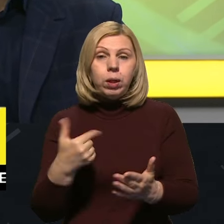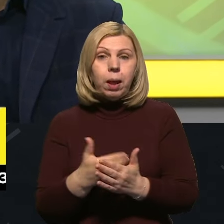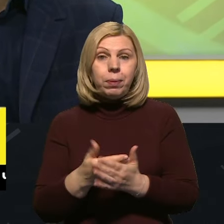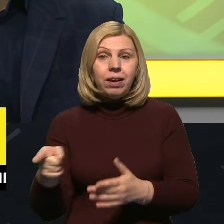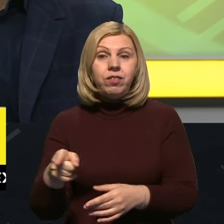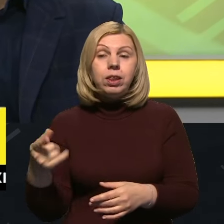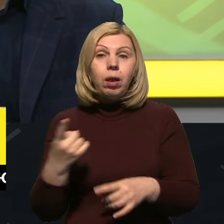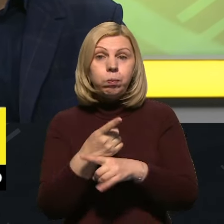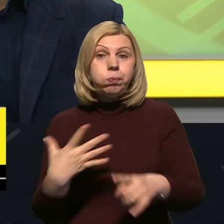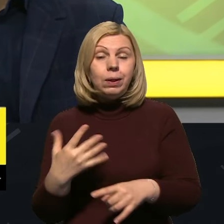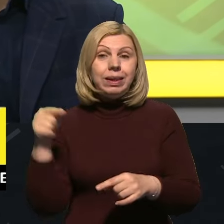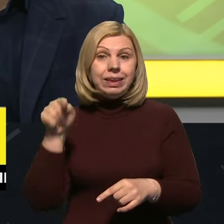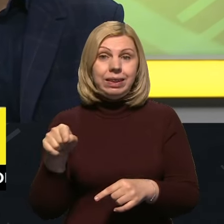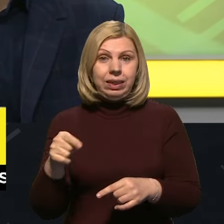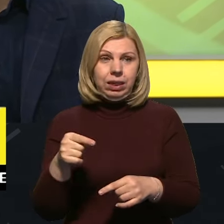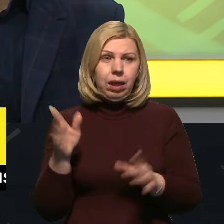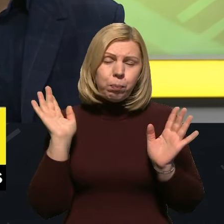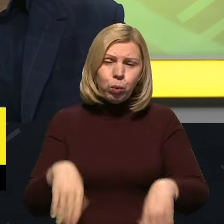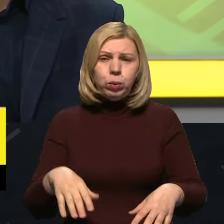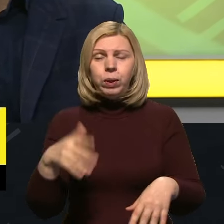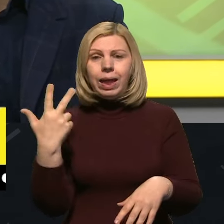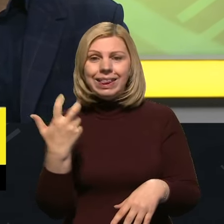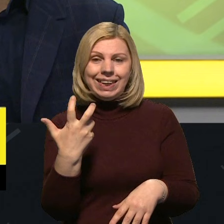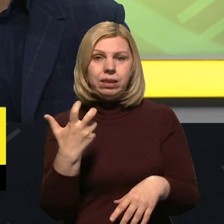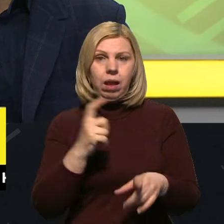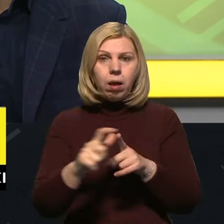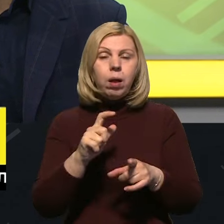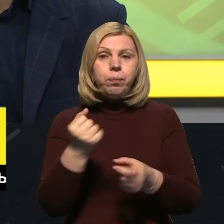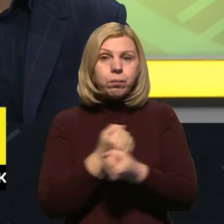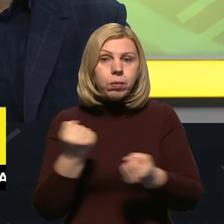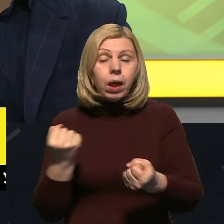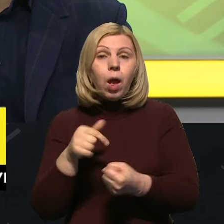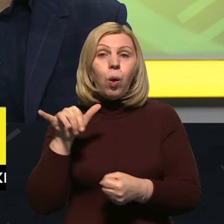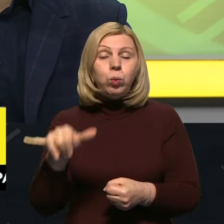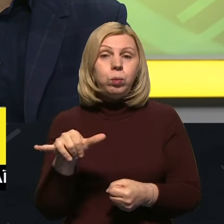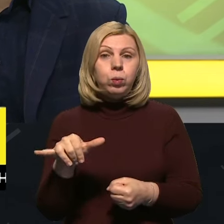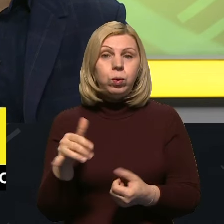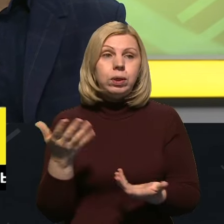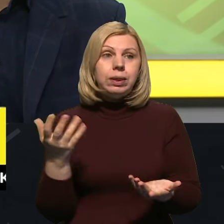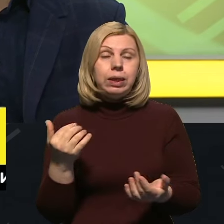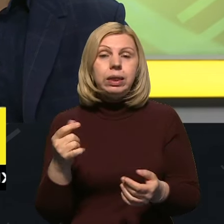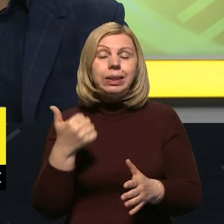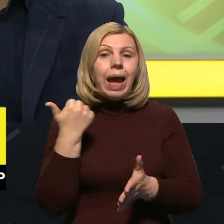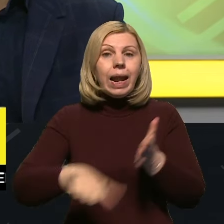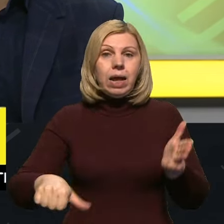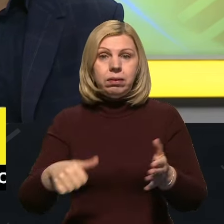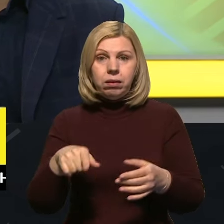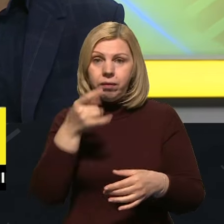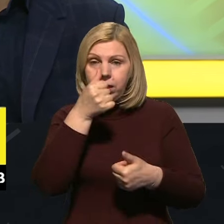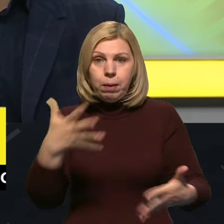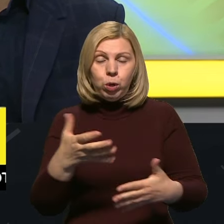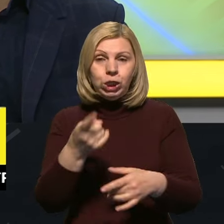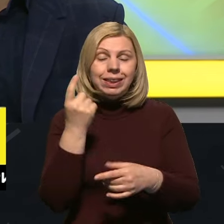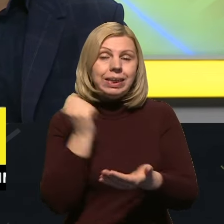він використав ці, ну, нехай навіть, там, 300 калібрів, то йому, ну, зараз він не може таку кількість